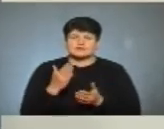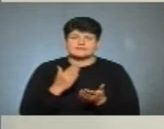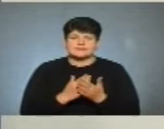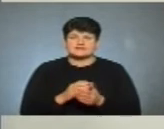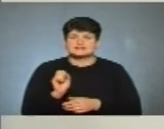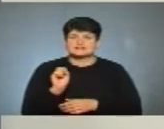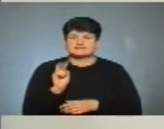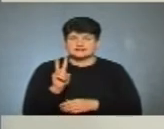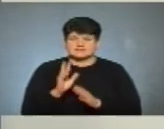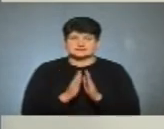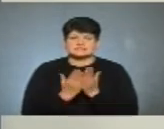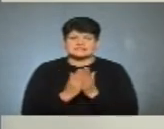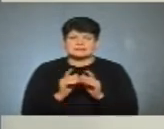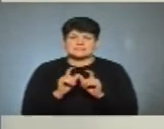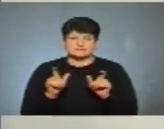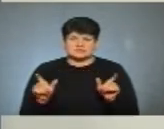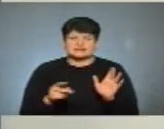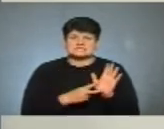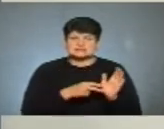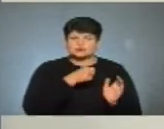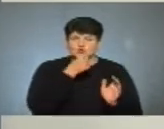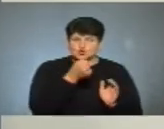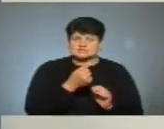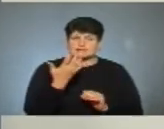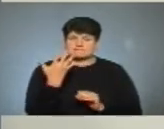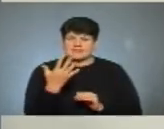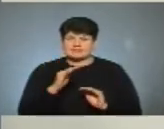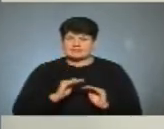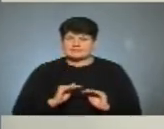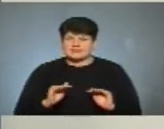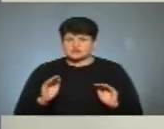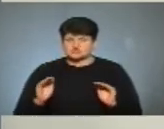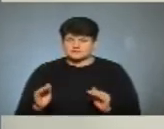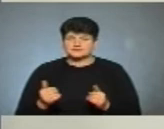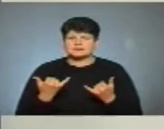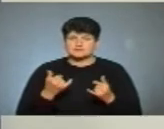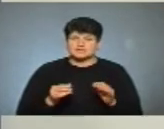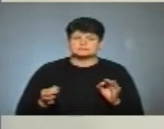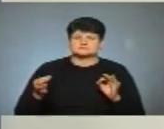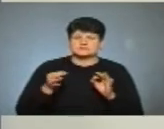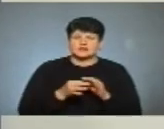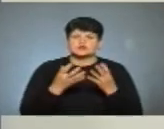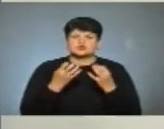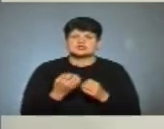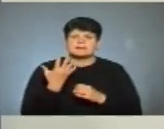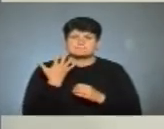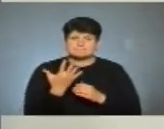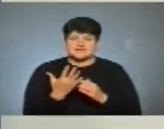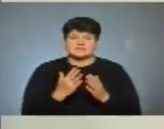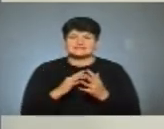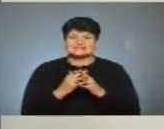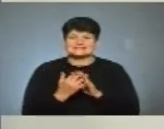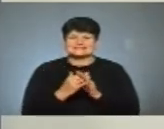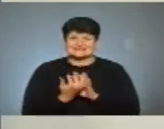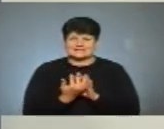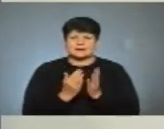12 книгосбірень. 7 з них дорослих, 5 дитячих. Тепер доєдналися ще 5 бібліотек сільських,